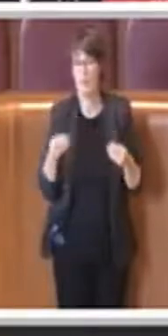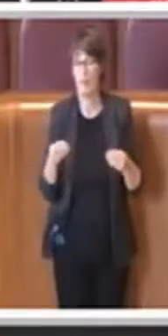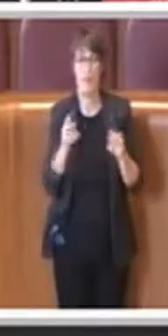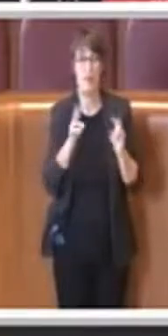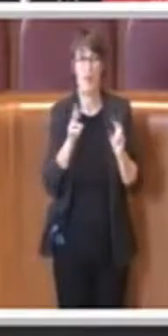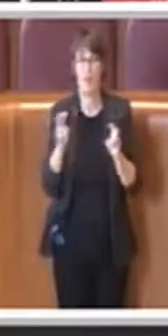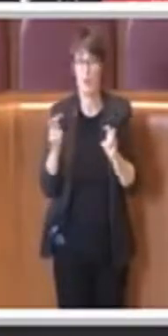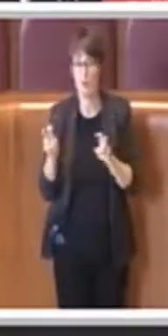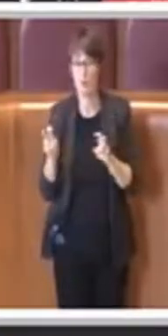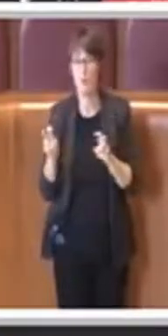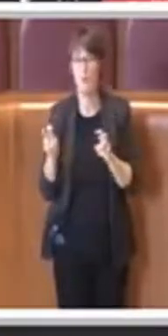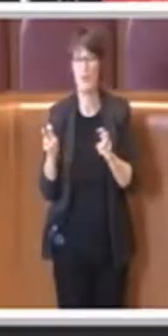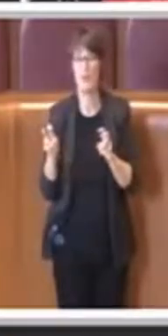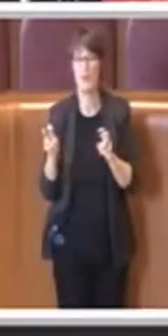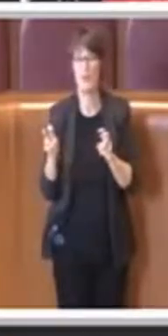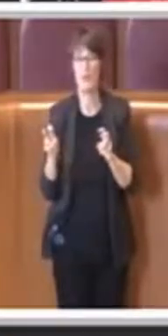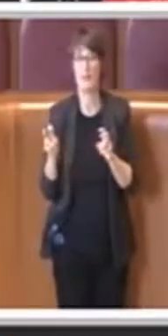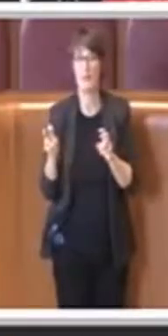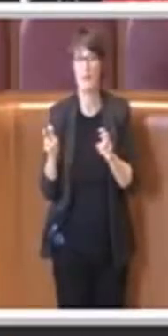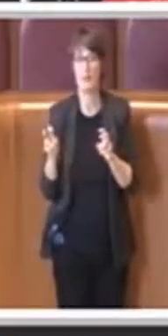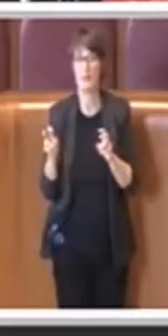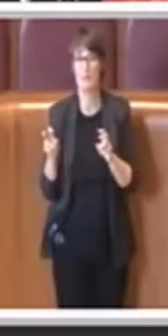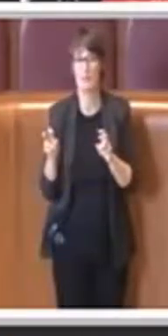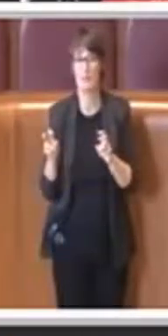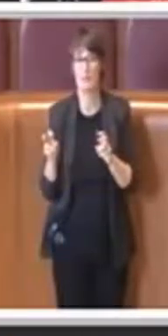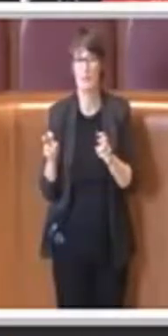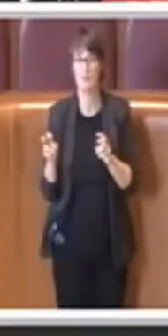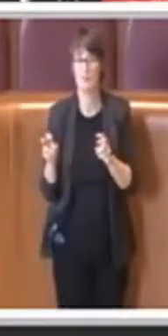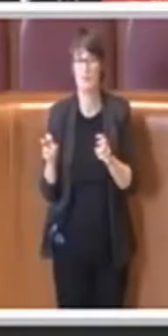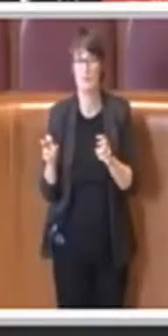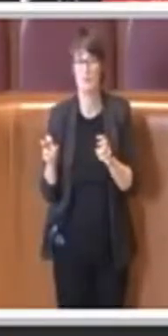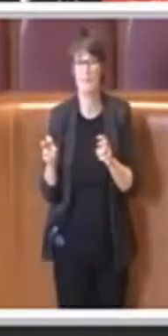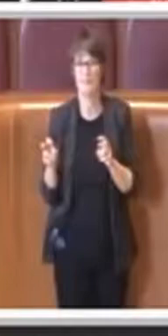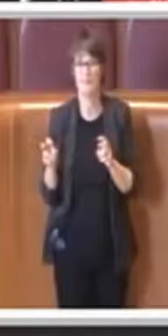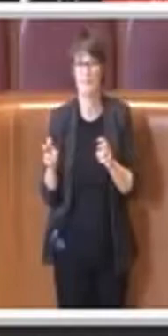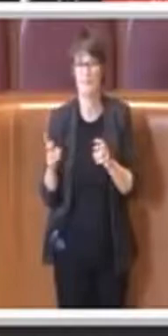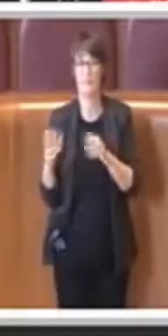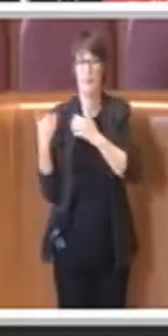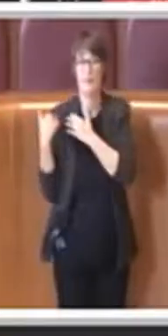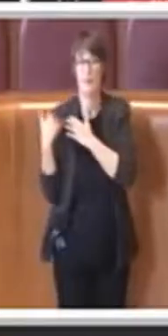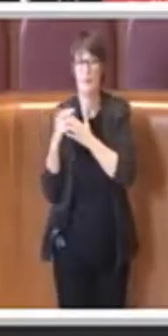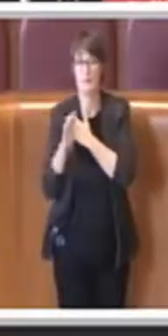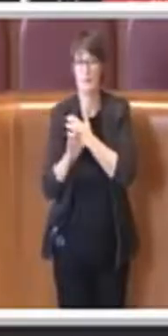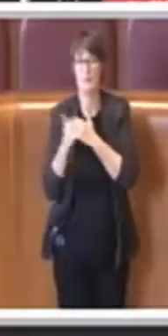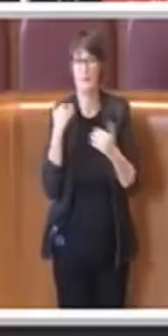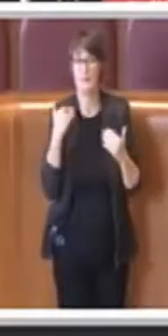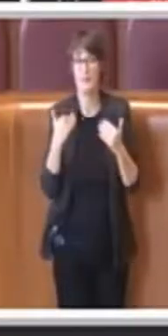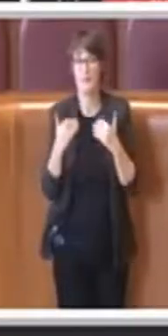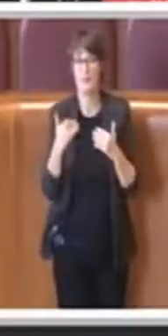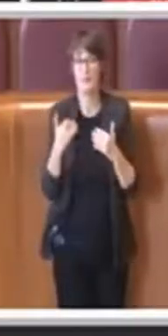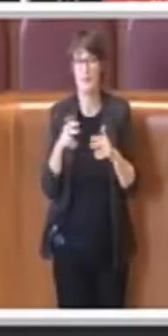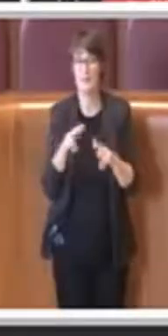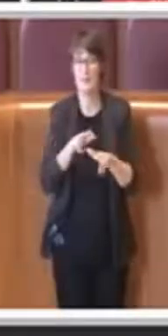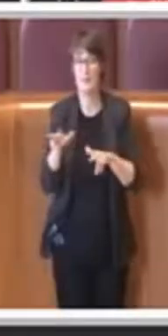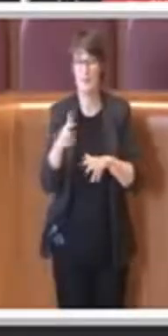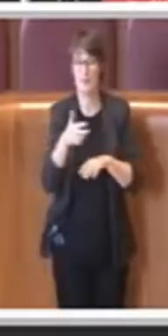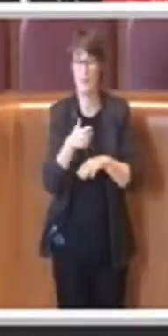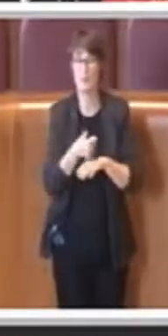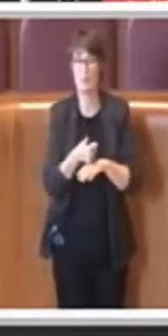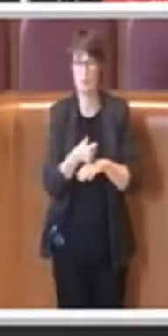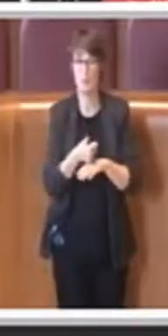competenza, in questo caso nello statuto di Roma Capitale, competenza dell'assemblea capitolina e